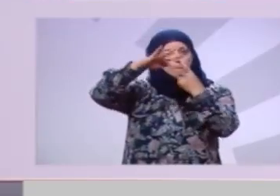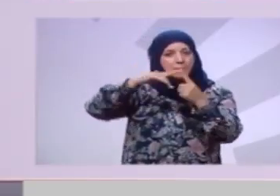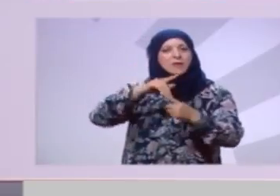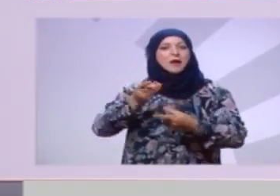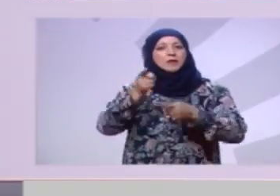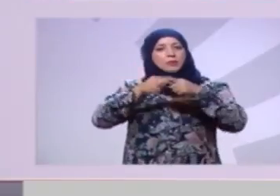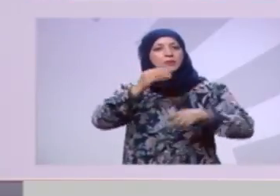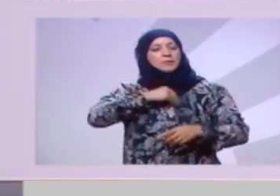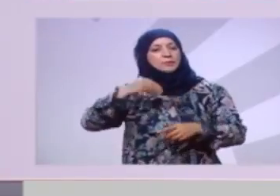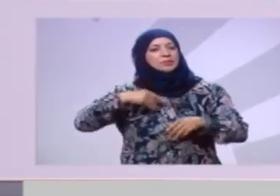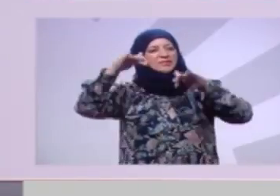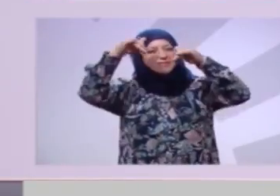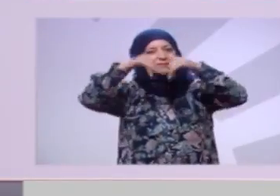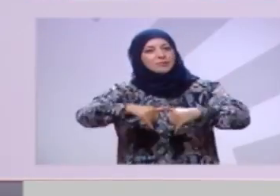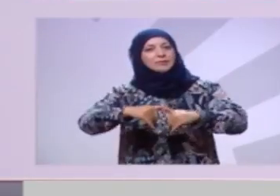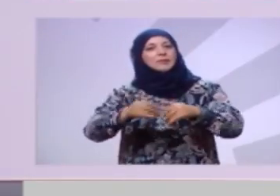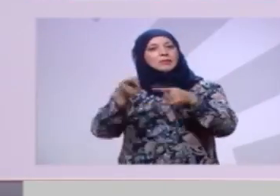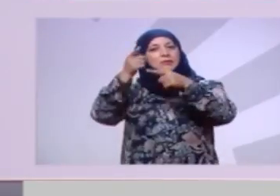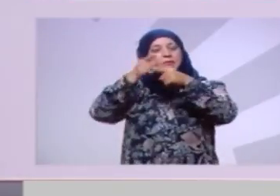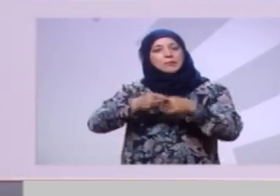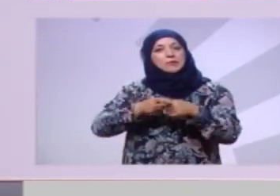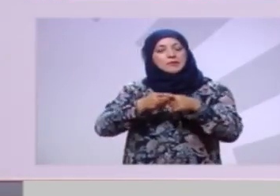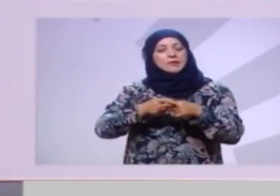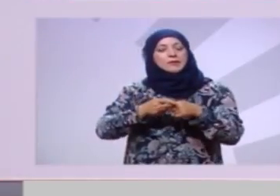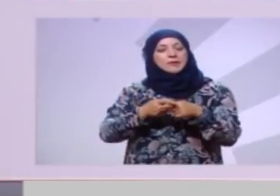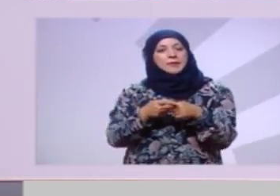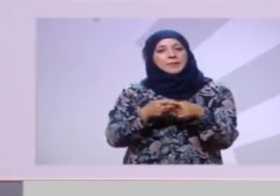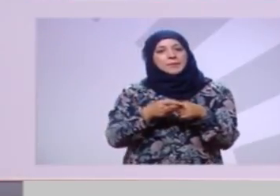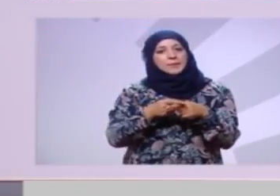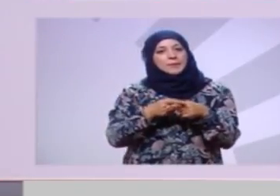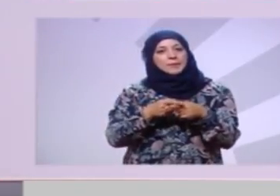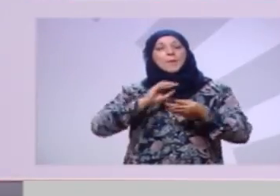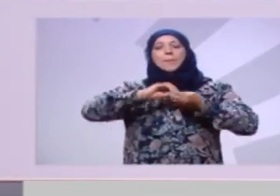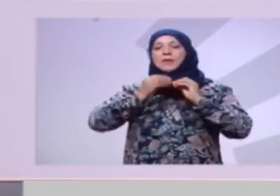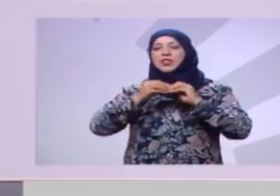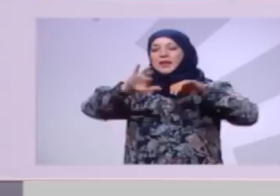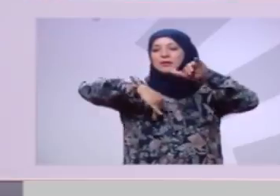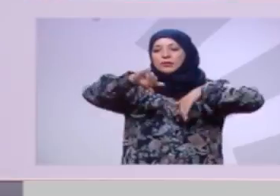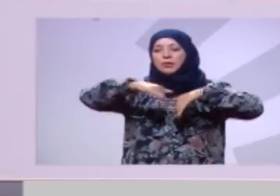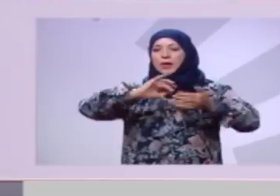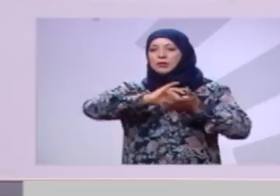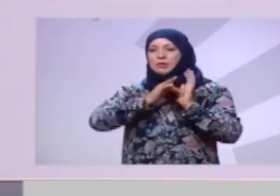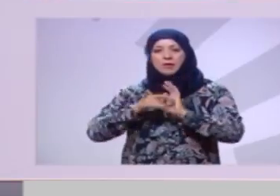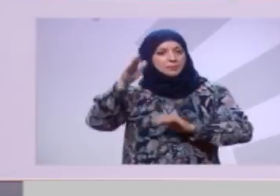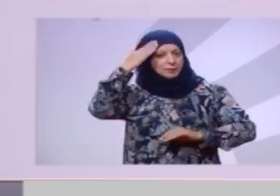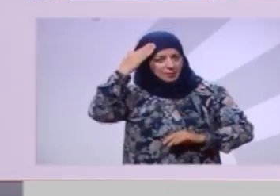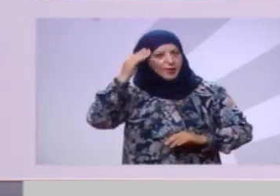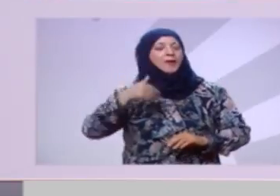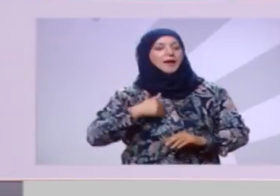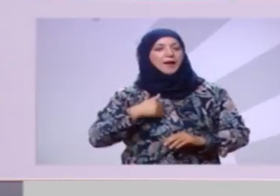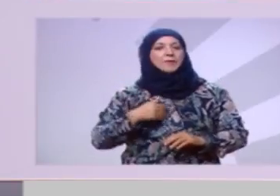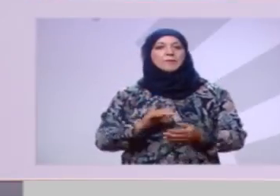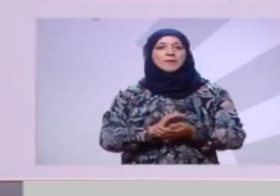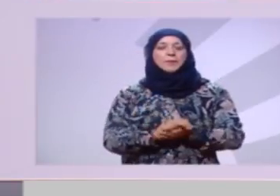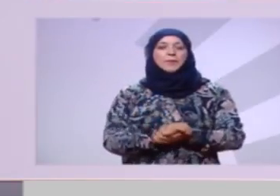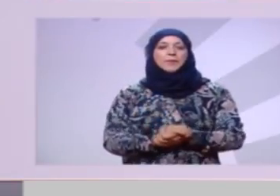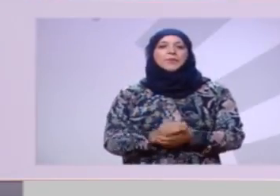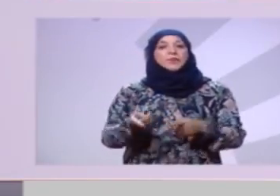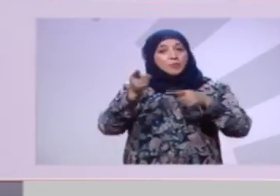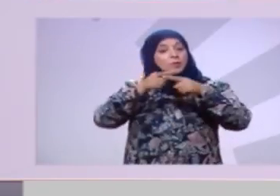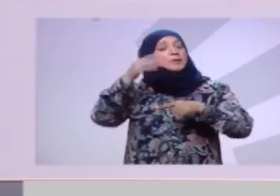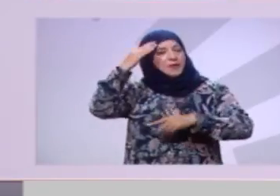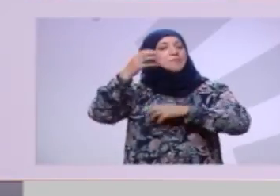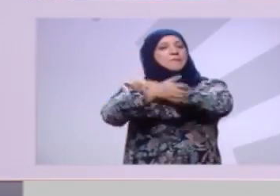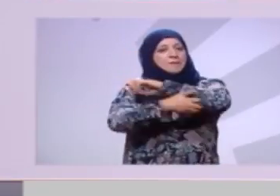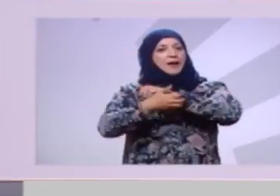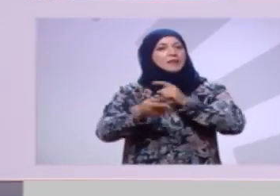الصحي المترذي ووعي بمشاكل البنية التحتية المهترئة ووعي بالفقر